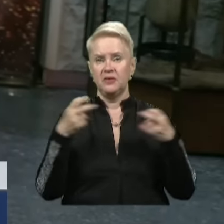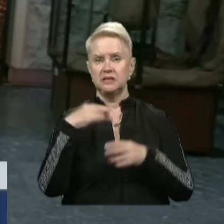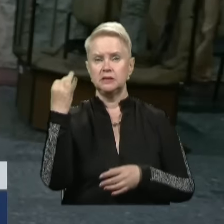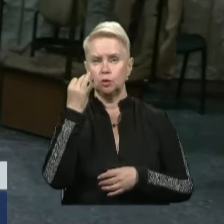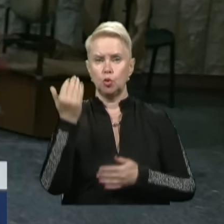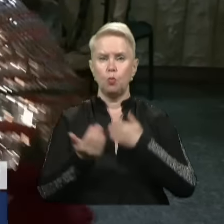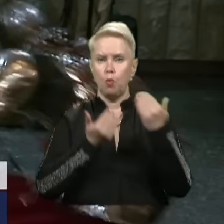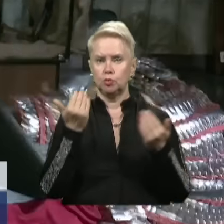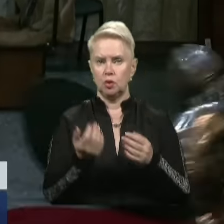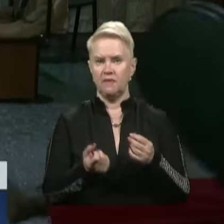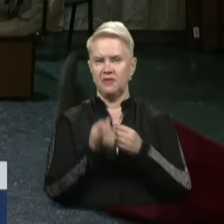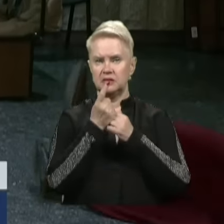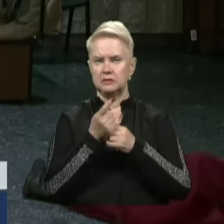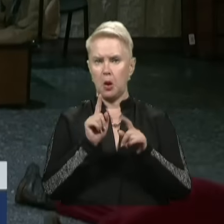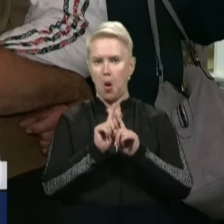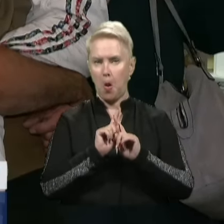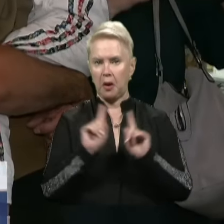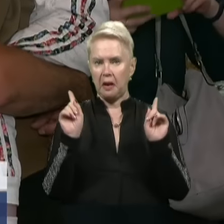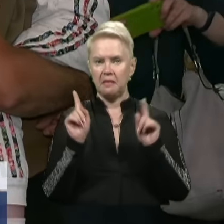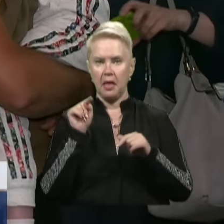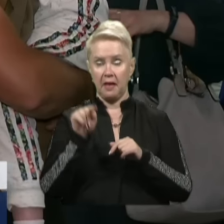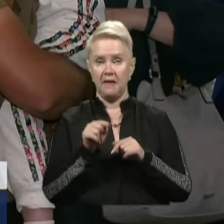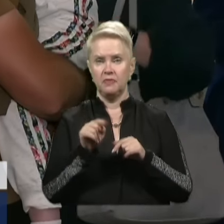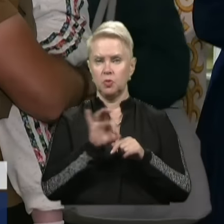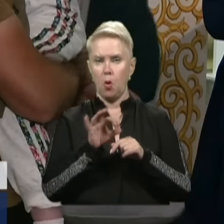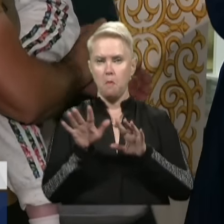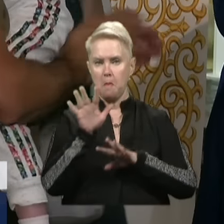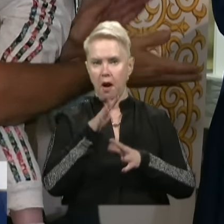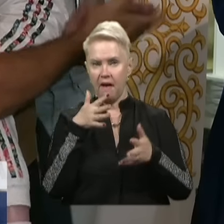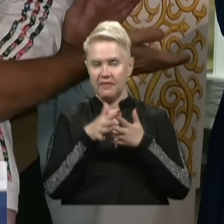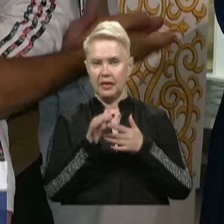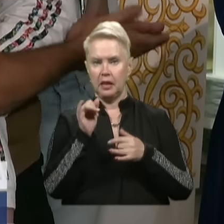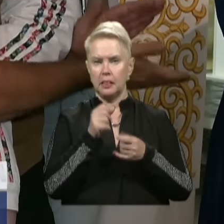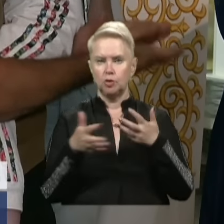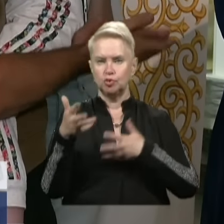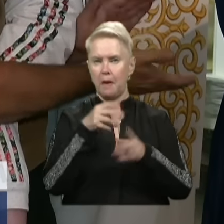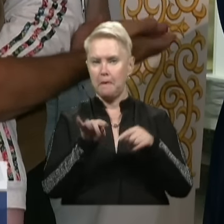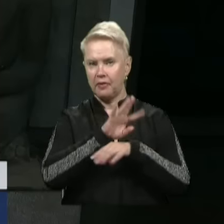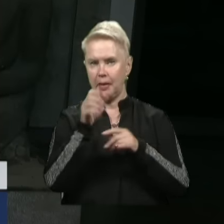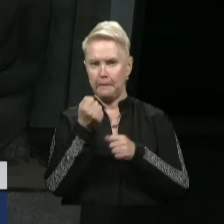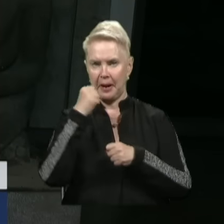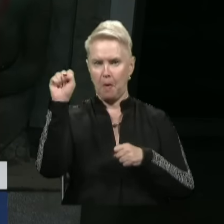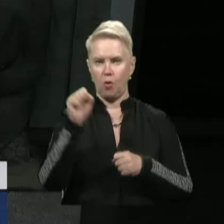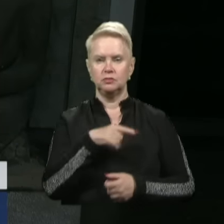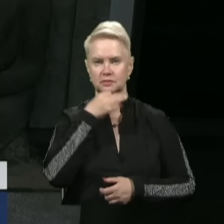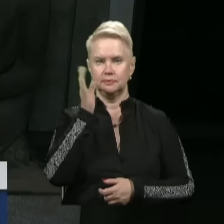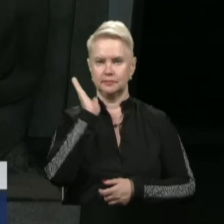історичного музею виявилися найоригінальнішими і вдалися до магії. Інна шаманили нам перемогу.